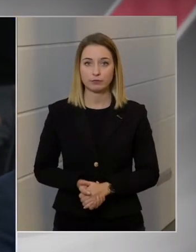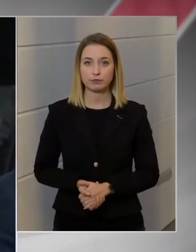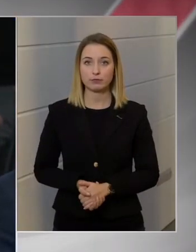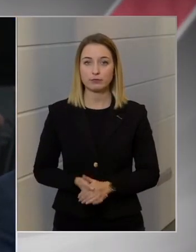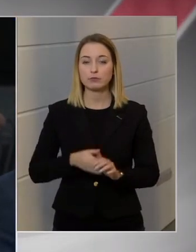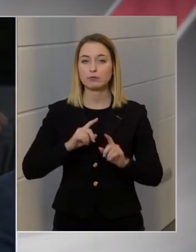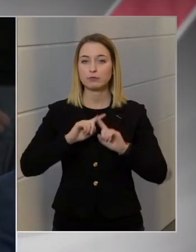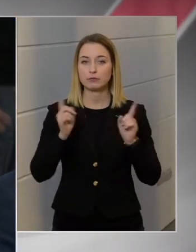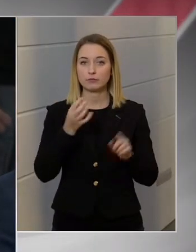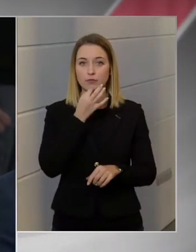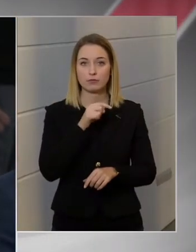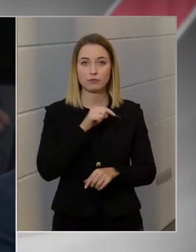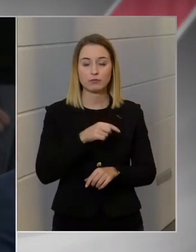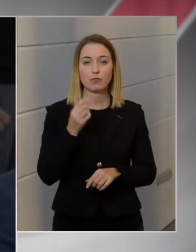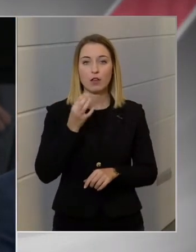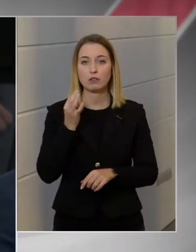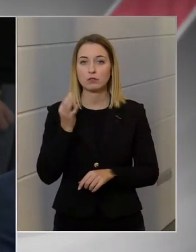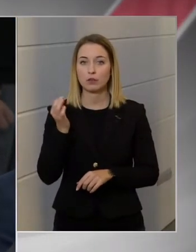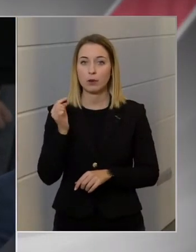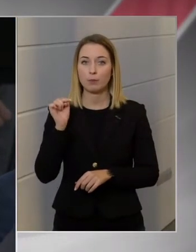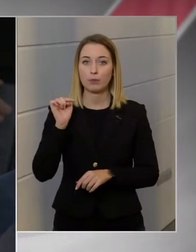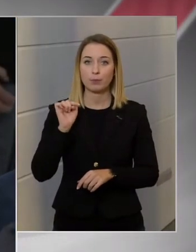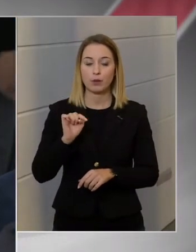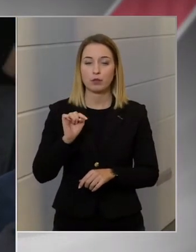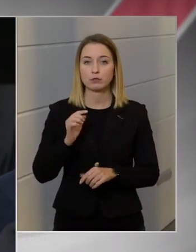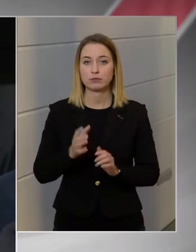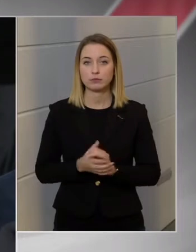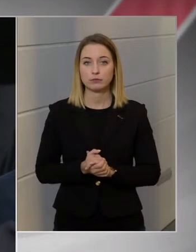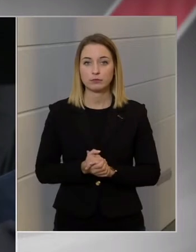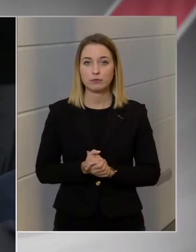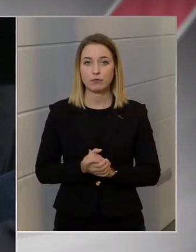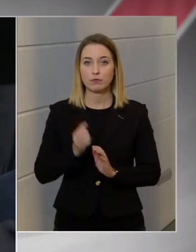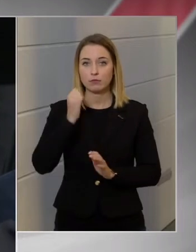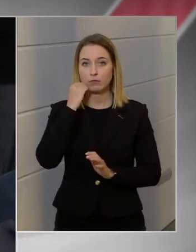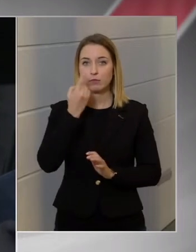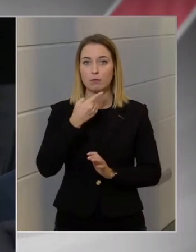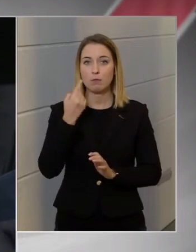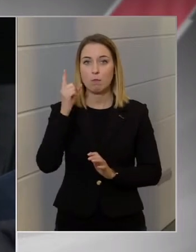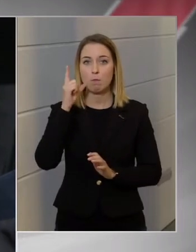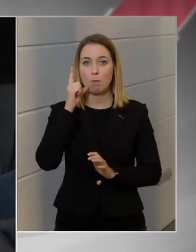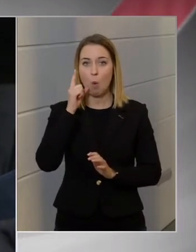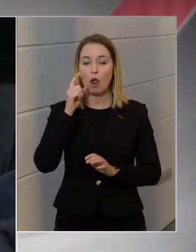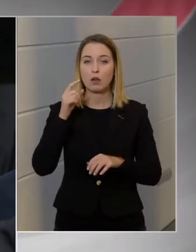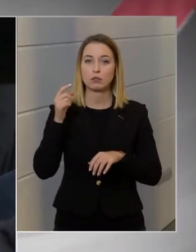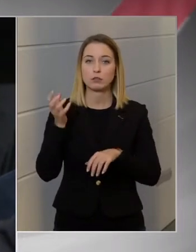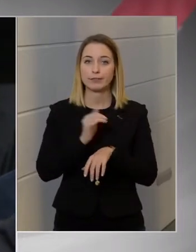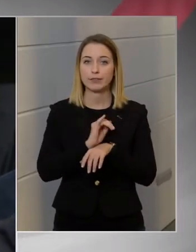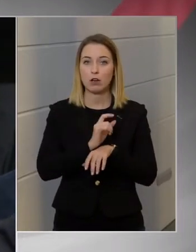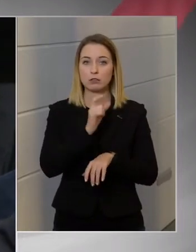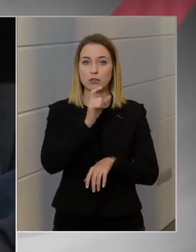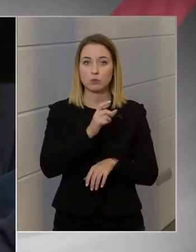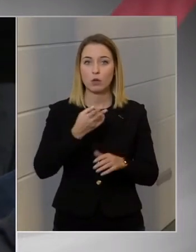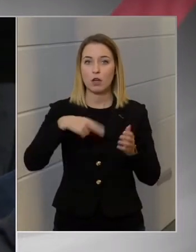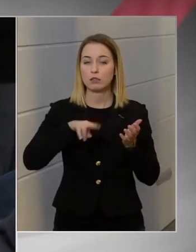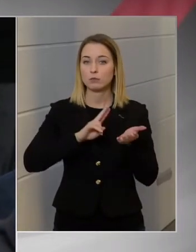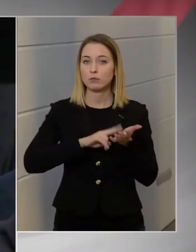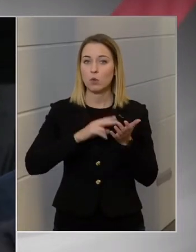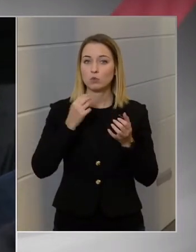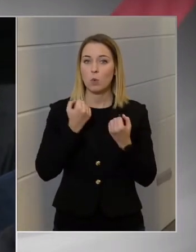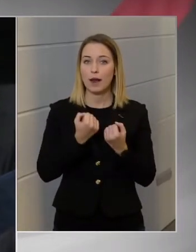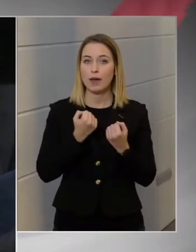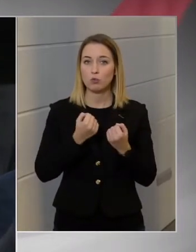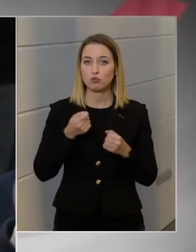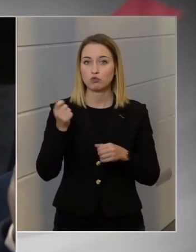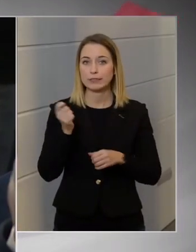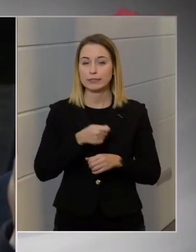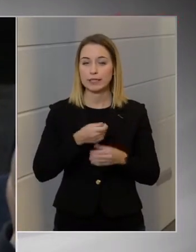kérdés itt a napokban. Ugye a MOL elnökezérigazgatója ellen egy jogerős ítelet